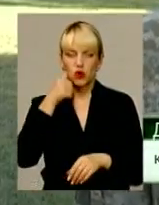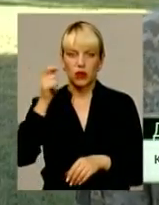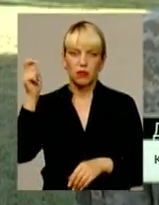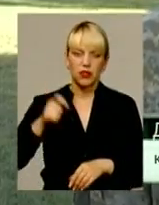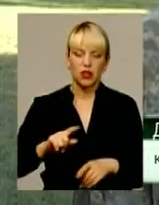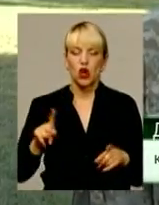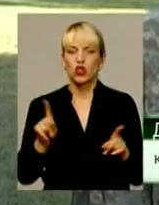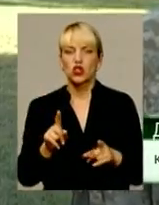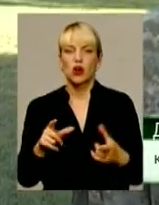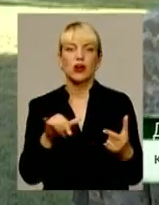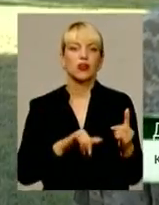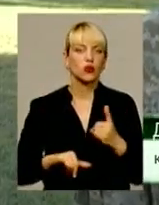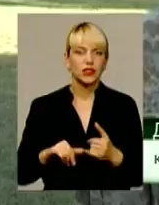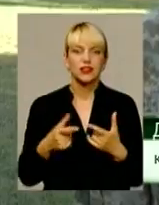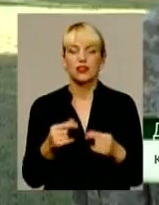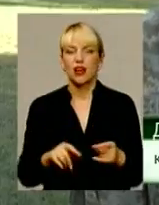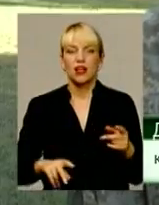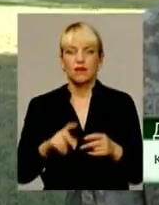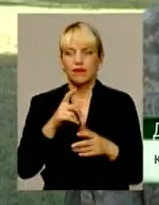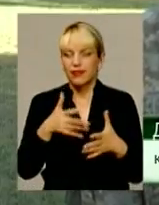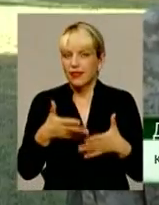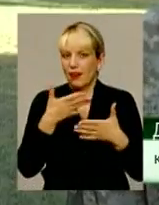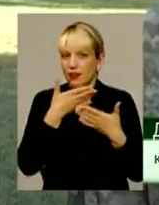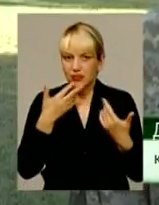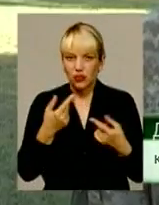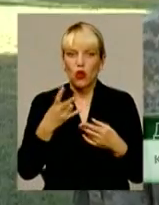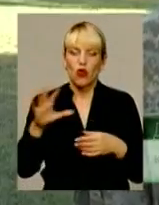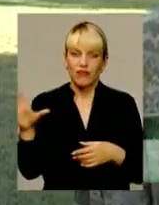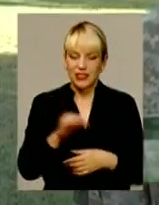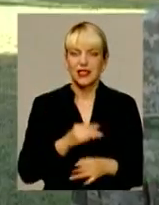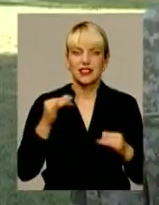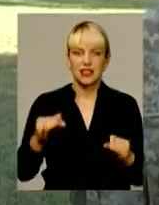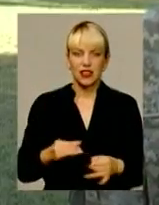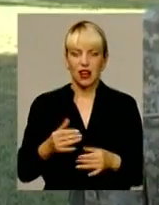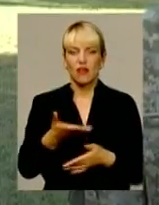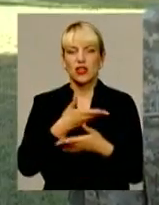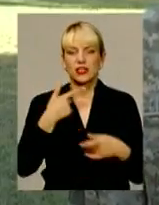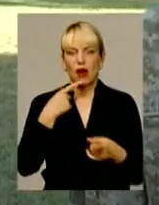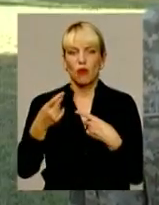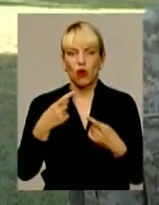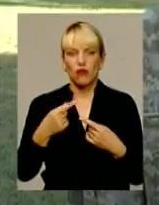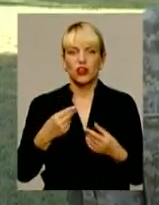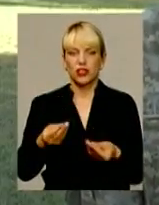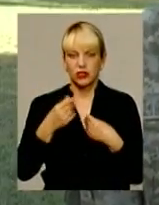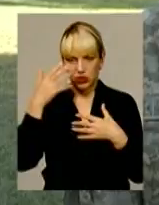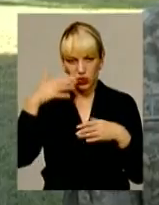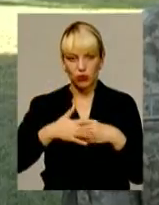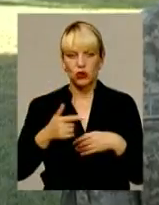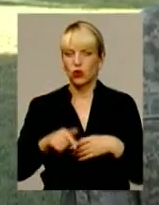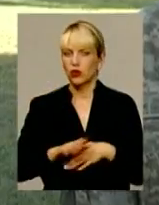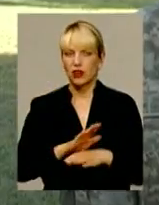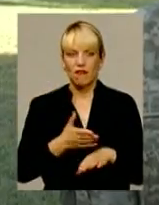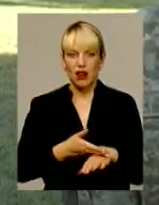де, куди, нічого не ясно, але все цікаво. З нами поговорили, нам дали зрозуміти, що тут не так вже і